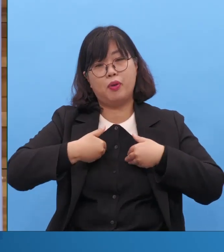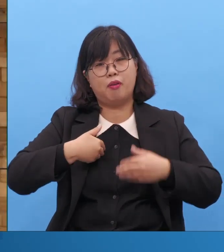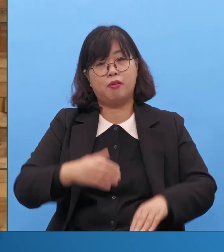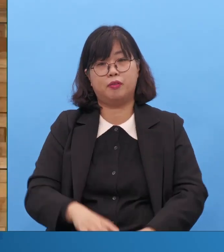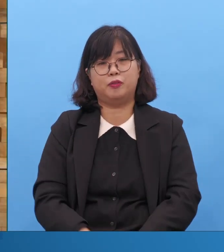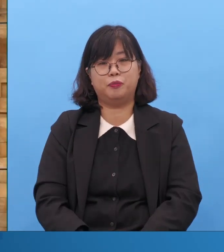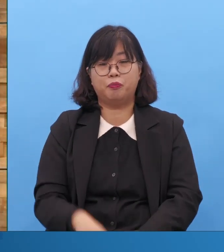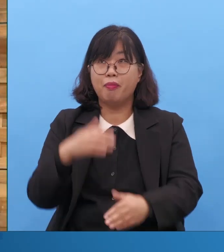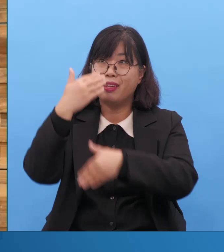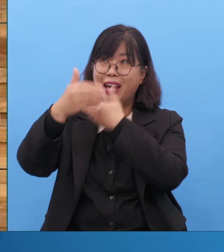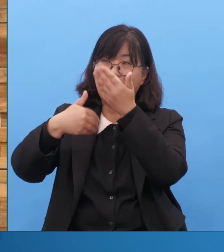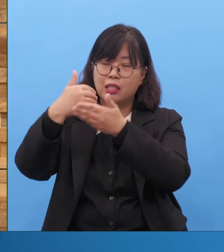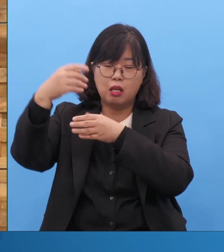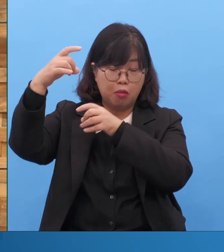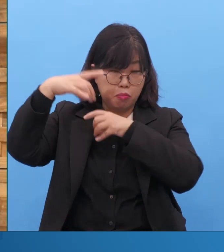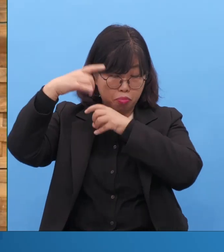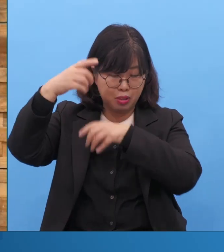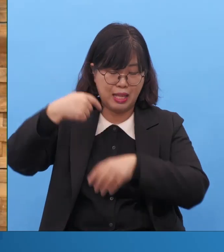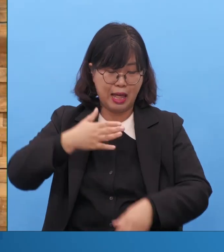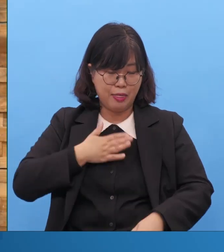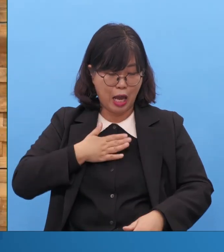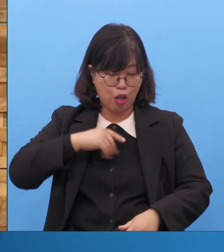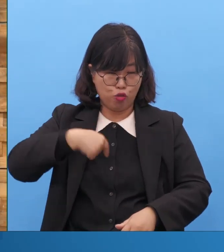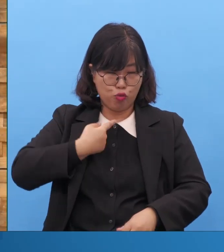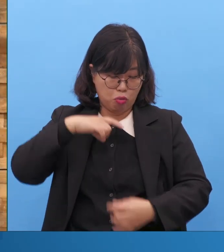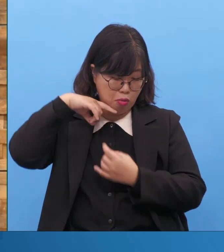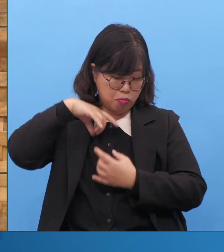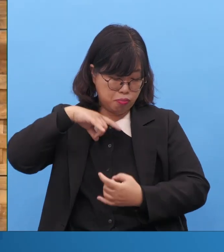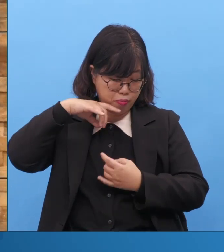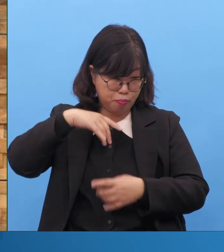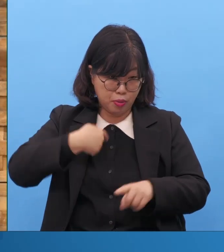결론은 뭡니까? if that's so, then what is the conclusion?